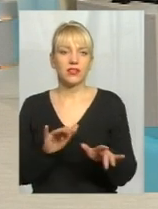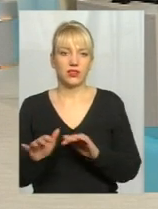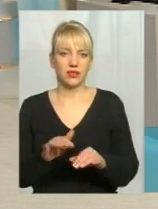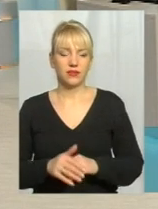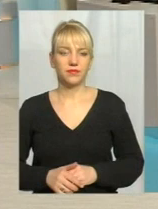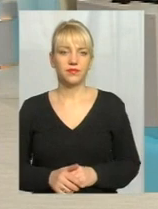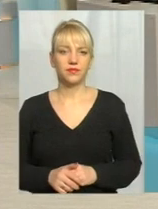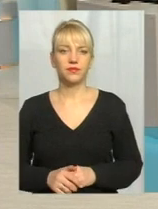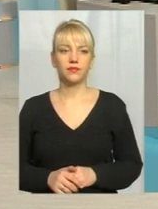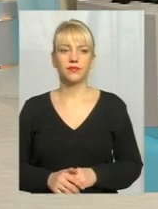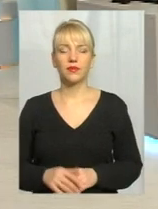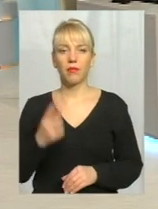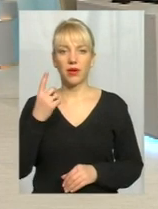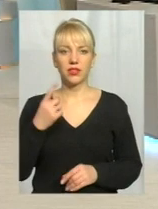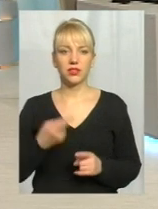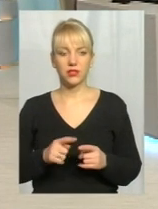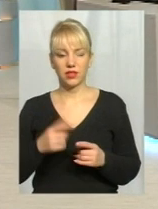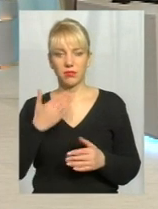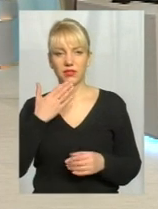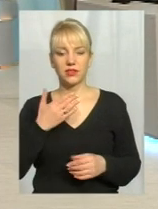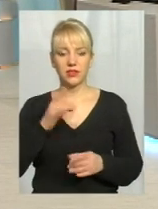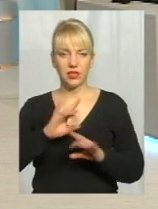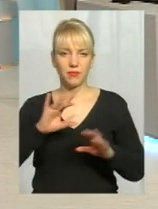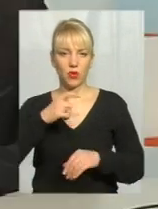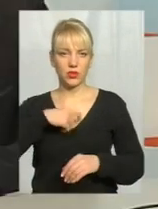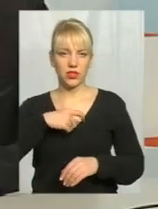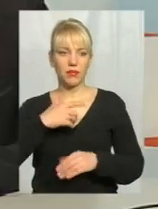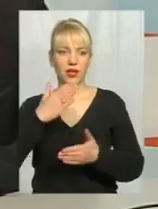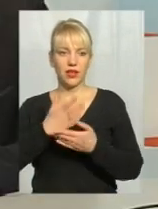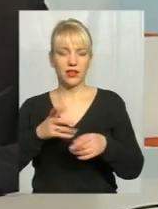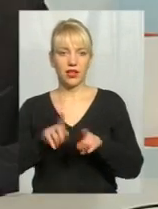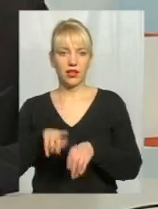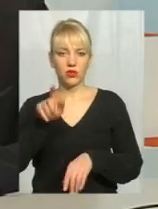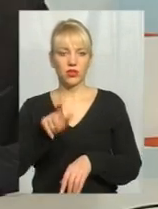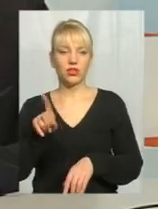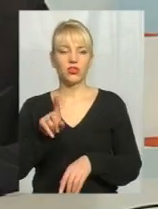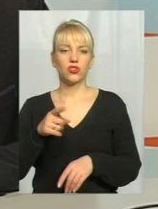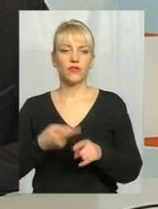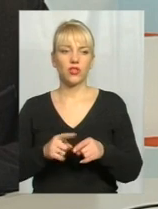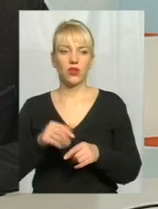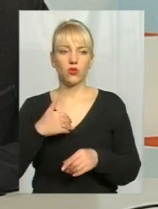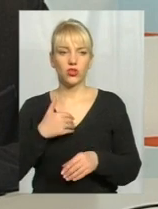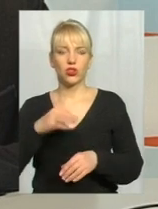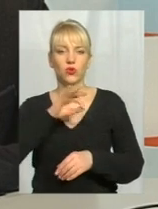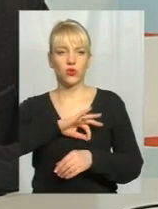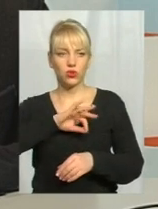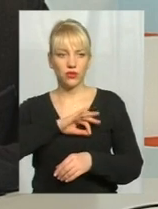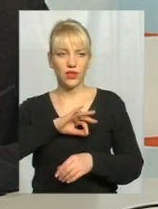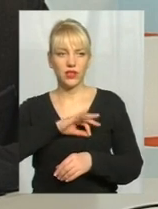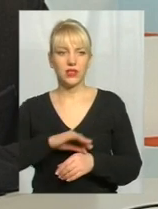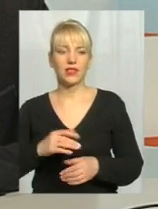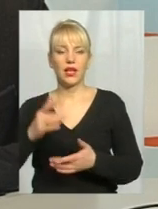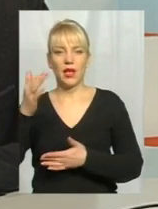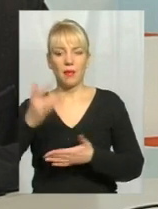починати? Перше, це заявити про себе. Тобто, що є така людина, що вона хоче користуватися певним